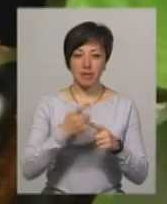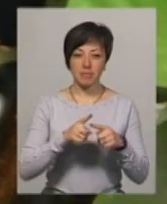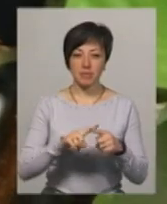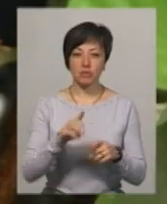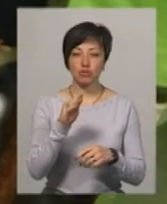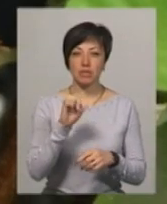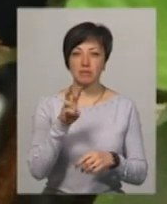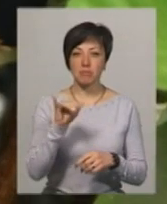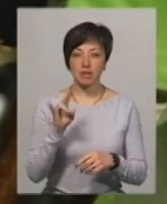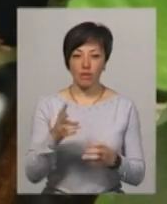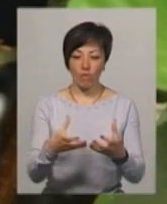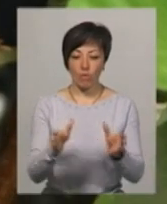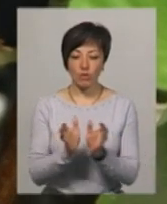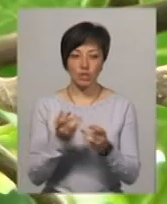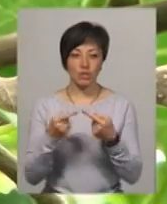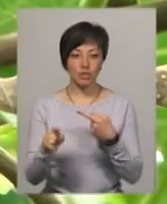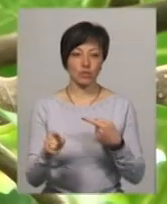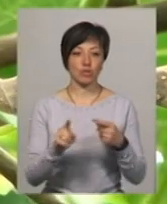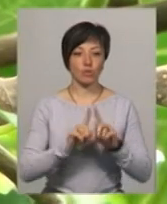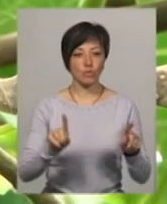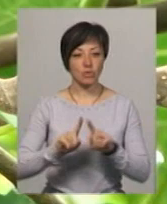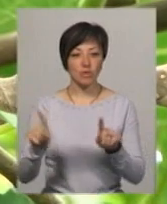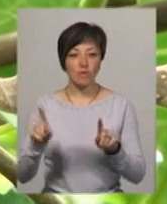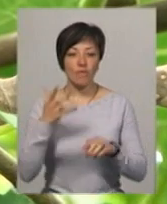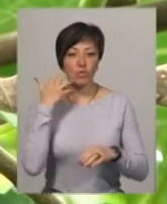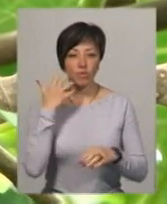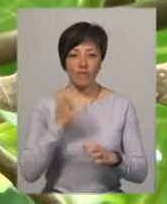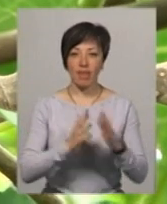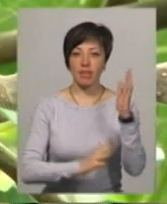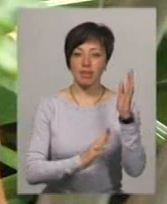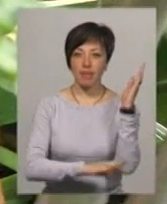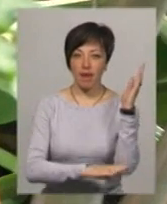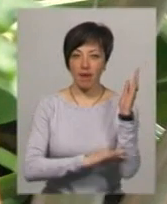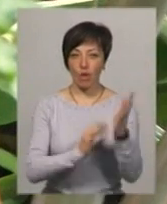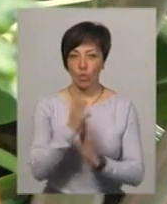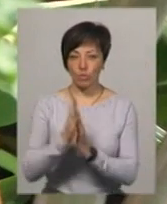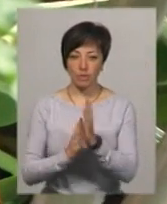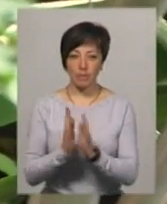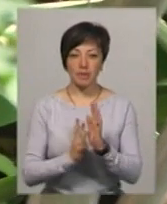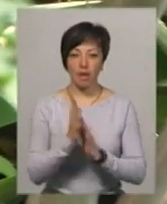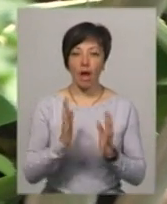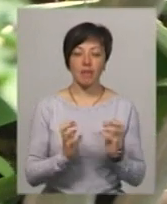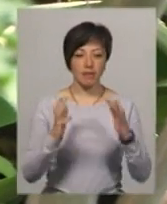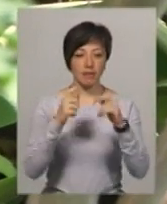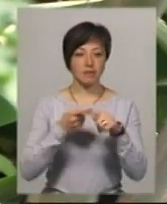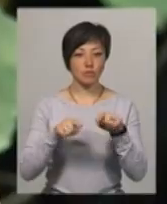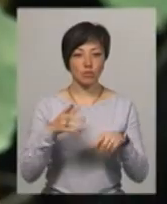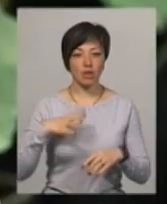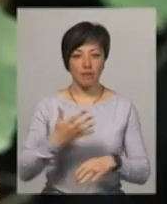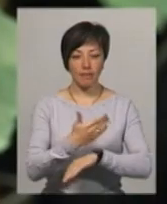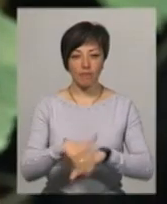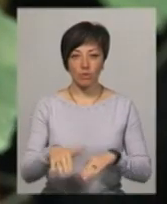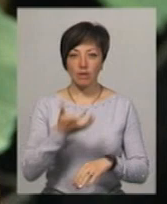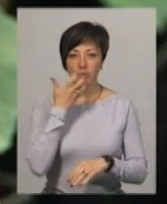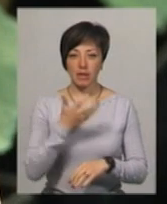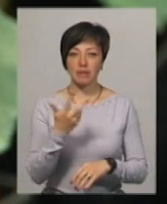жасмину. У горщиках і інші екзотичні фруктові дерева і кущі. Зав'язалися плоди вінжиру, підростають ананаси. Тут чекають тепла на дворі